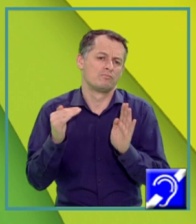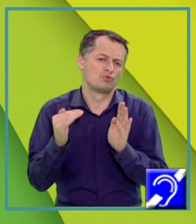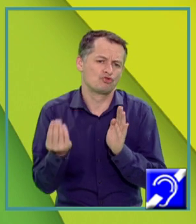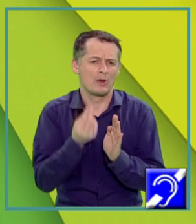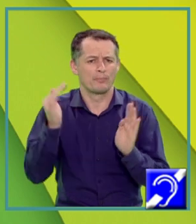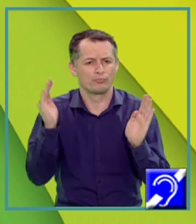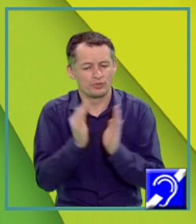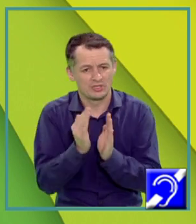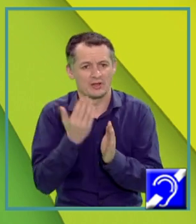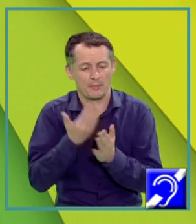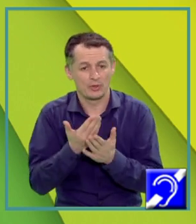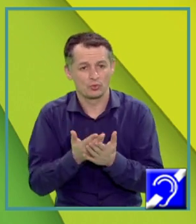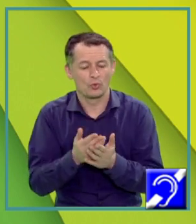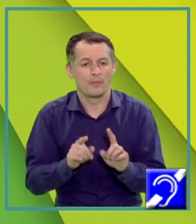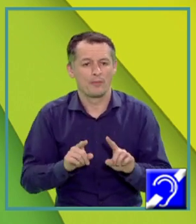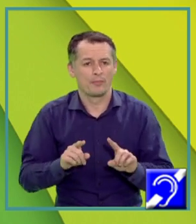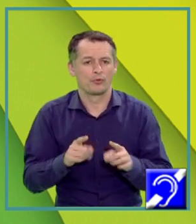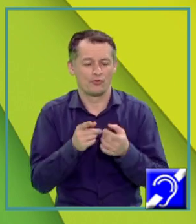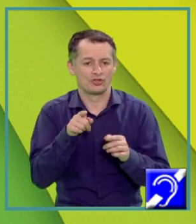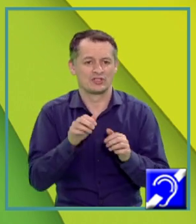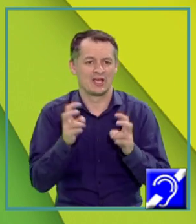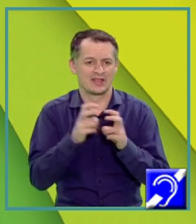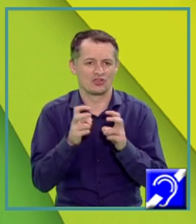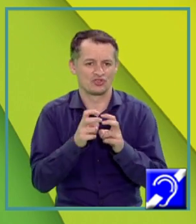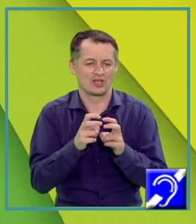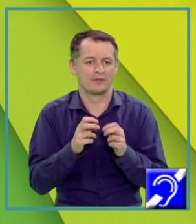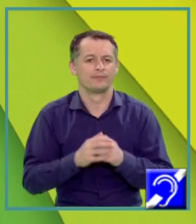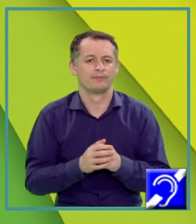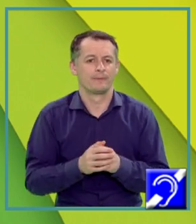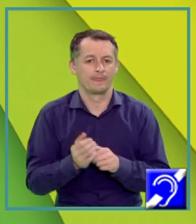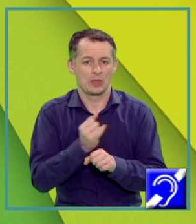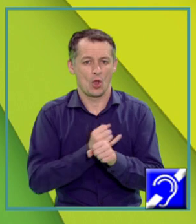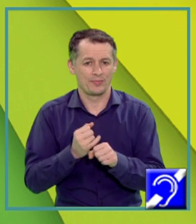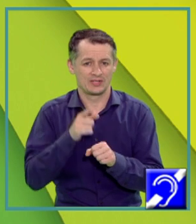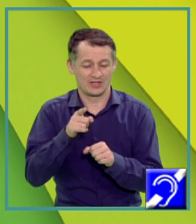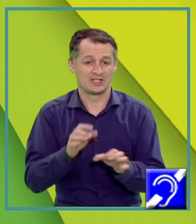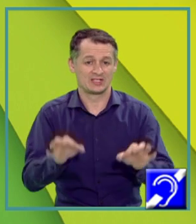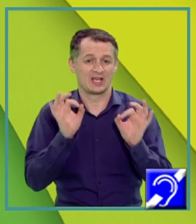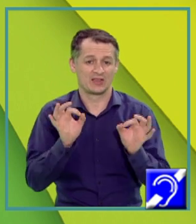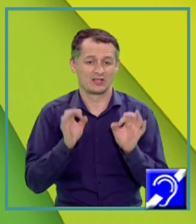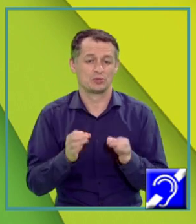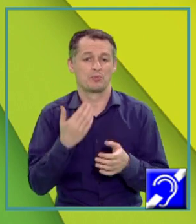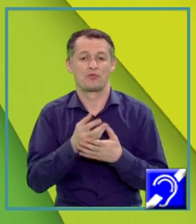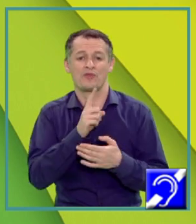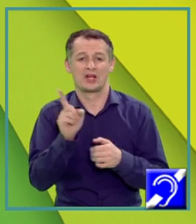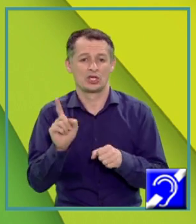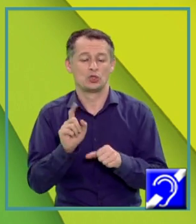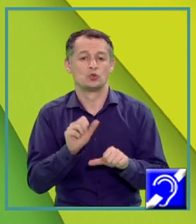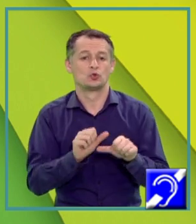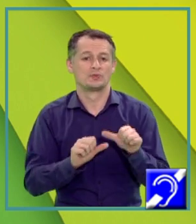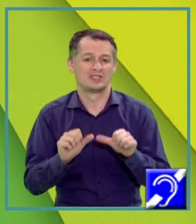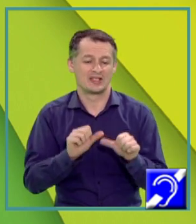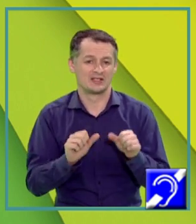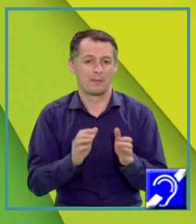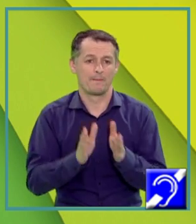efectului fotoelectric. Observăm că această frecvență este caracteristică fiecarei substanțe în parte